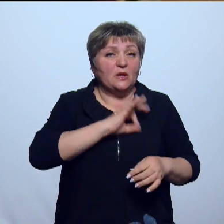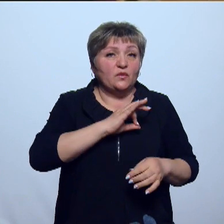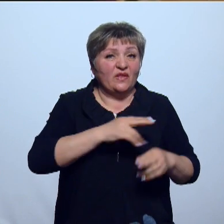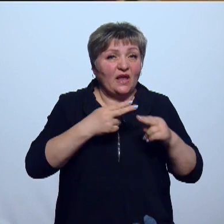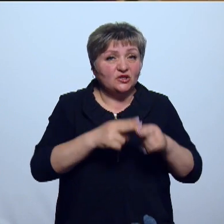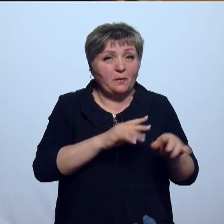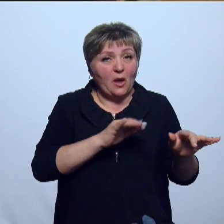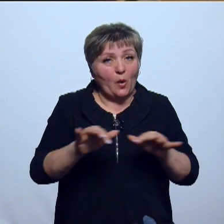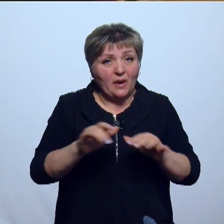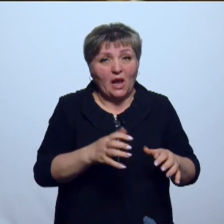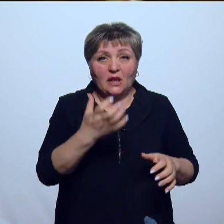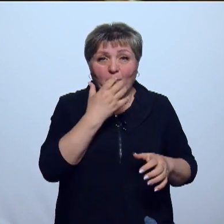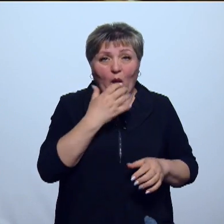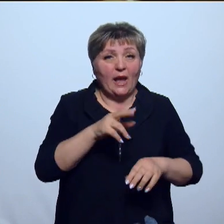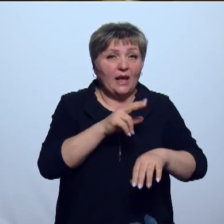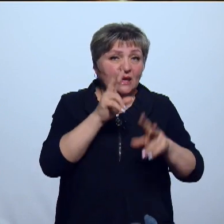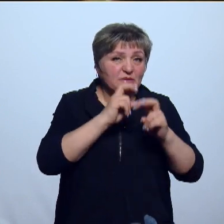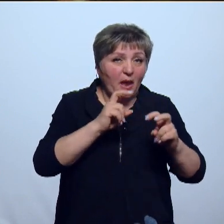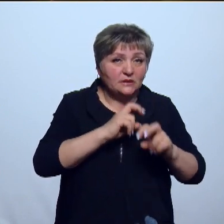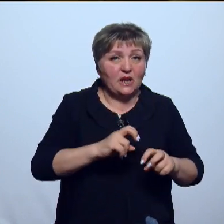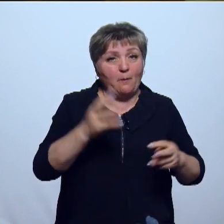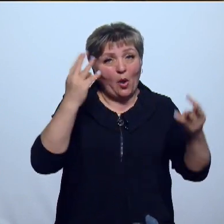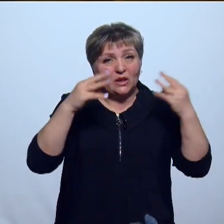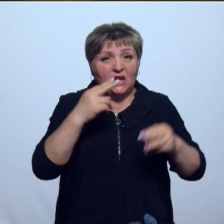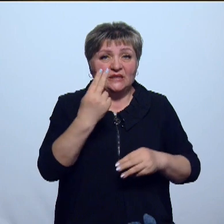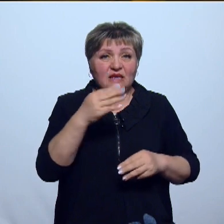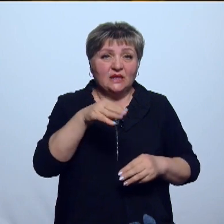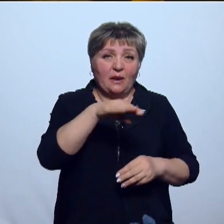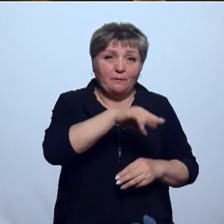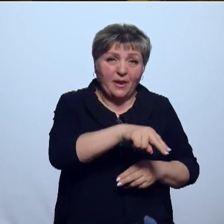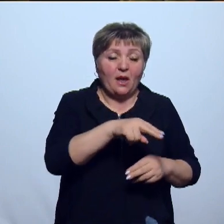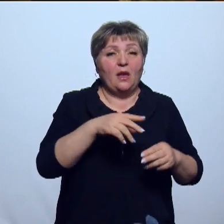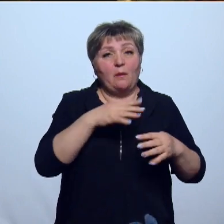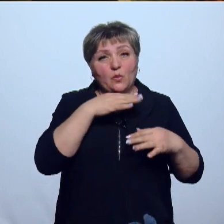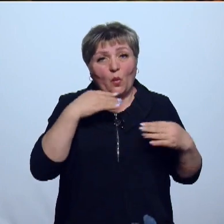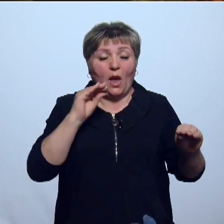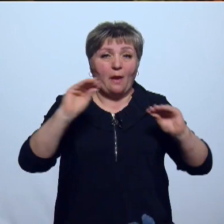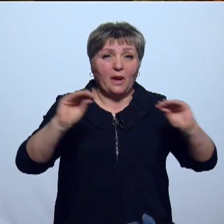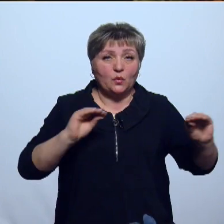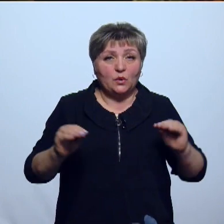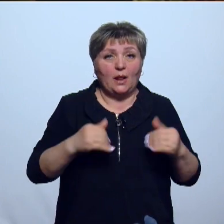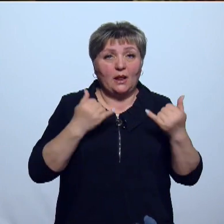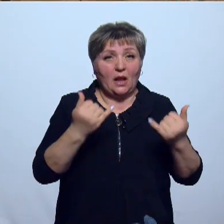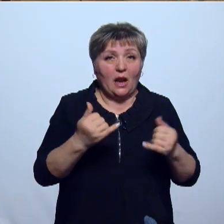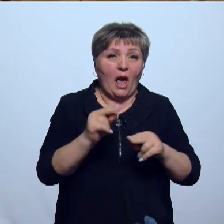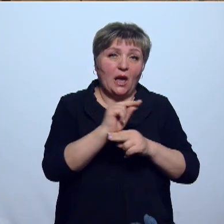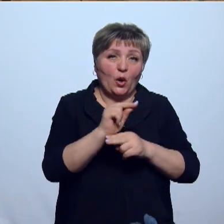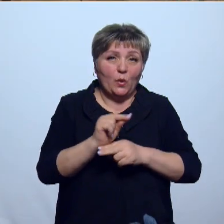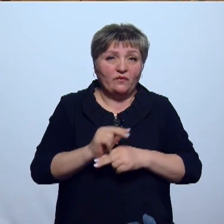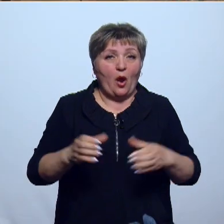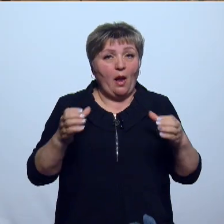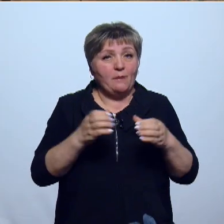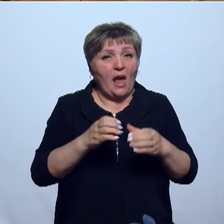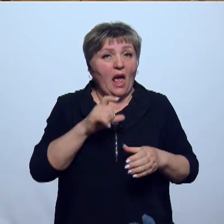технические мероприятия тепловой инспекции, модернизация ЦТП и установка на многих домах оборудования для погодного регулирования. В